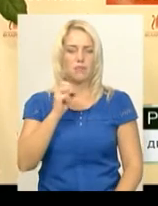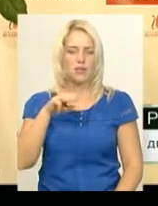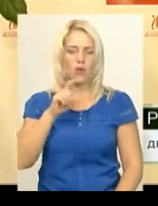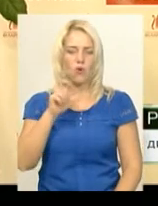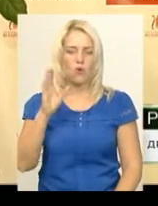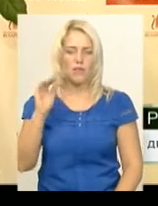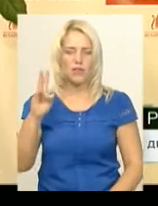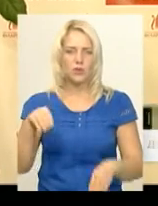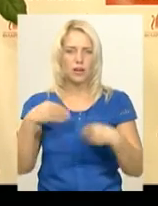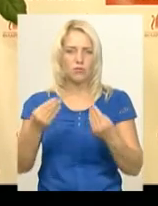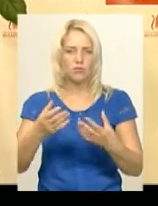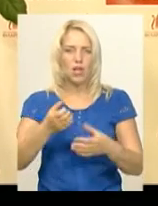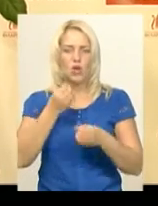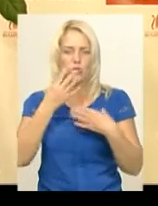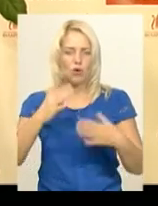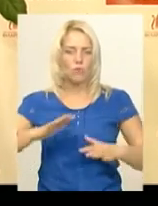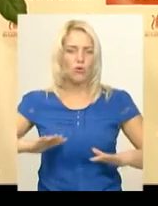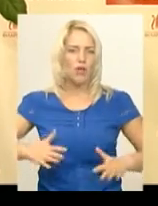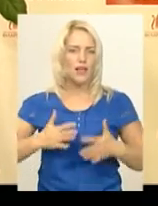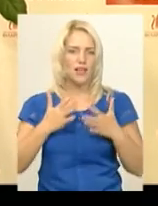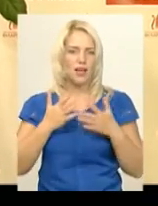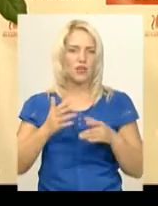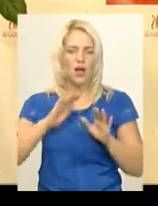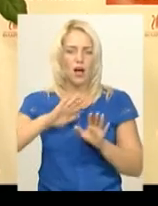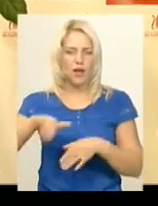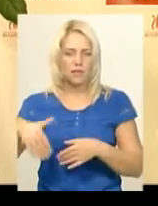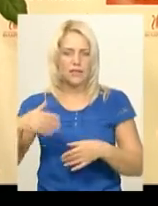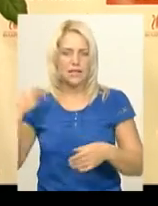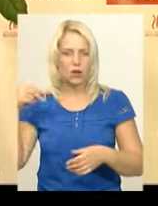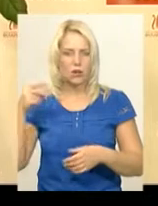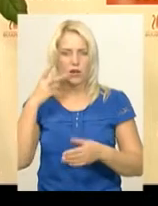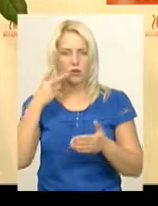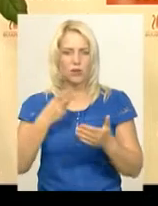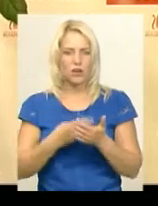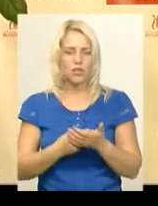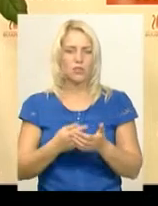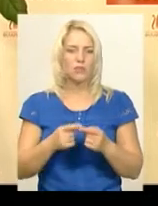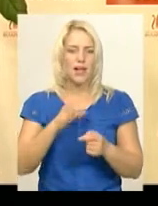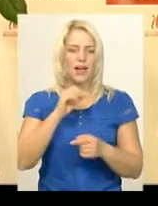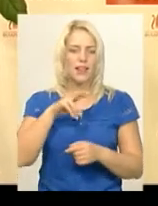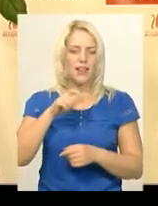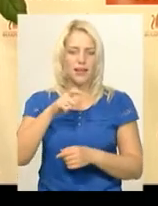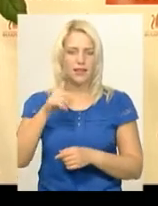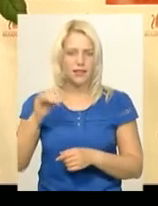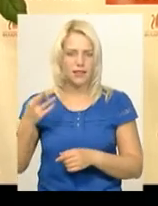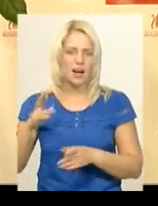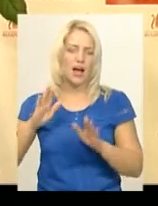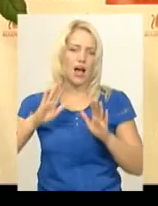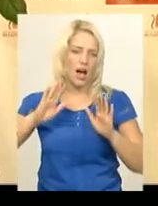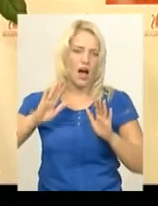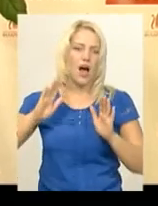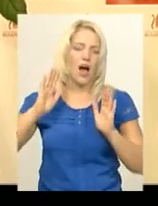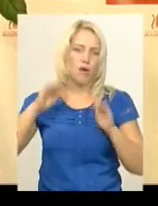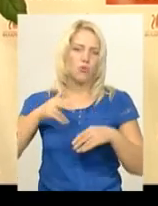потім покажемо після антракту трошки жрубив ці ж елегії. І закінчимо концерт також таким мажорним